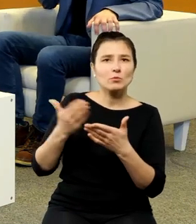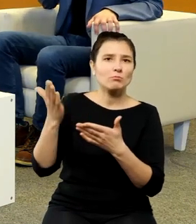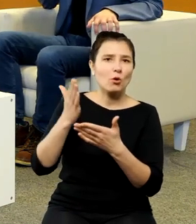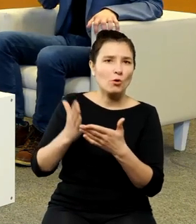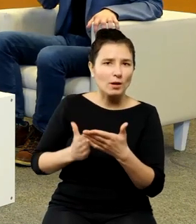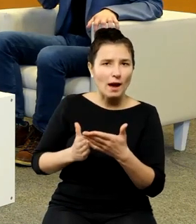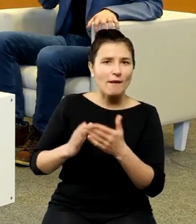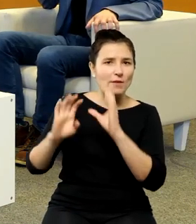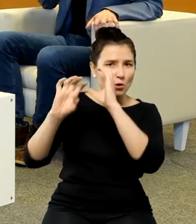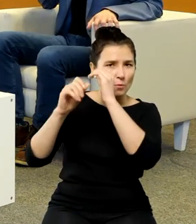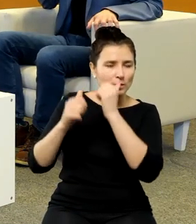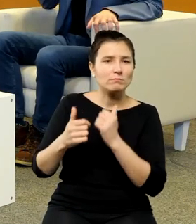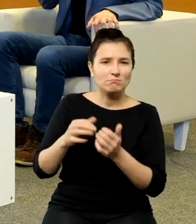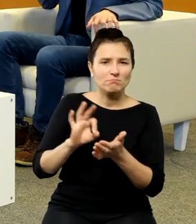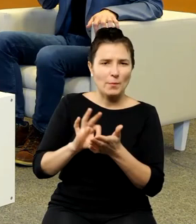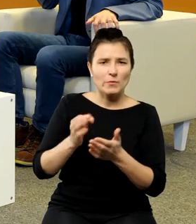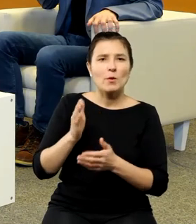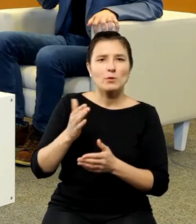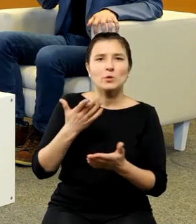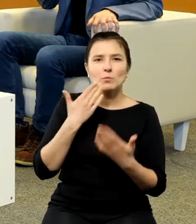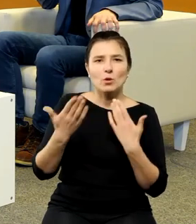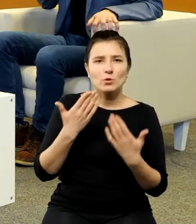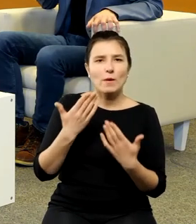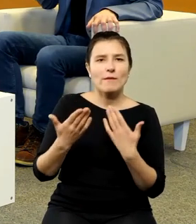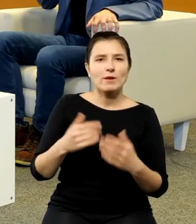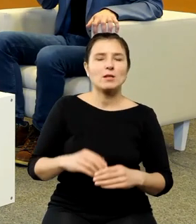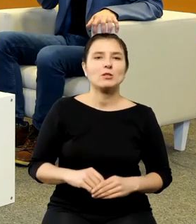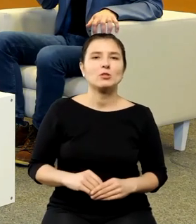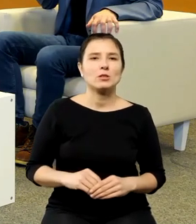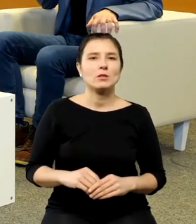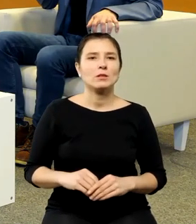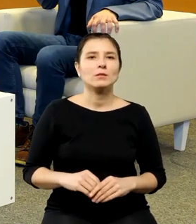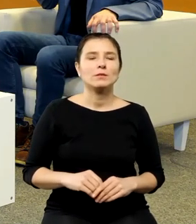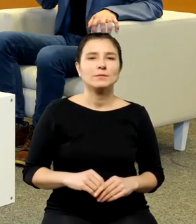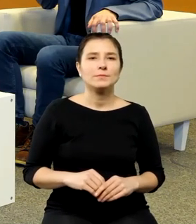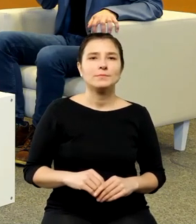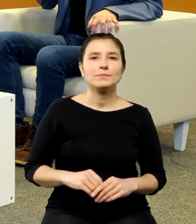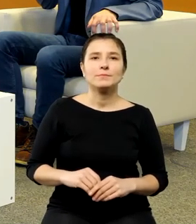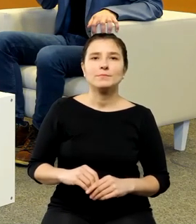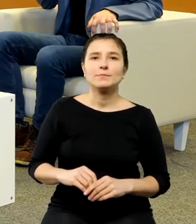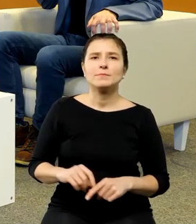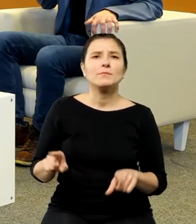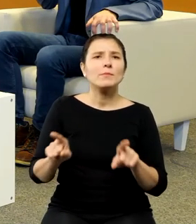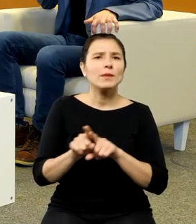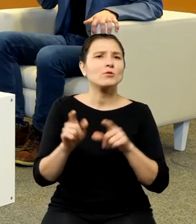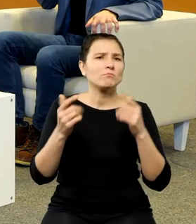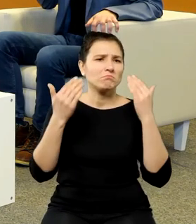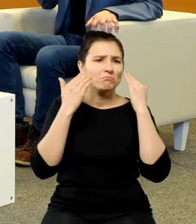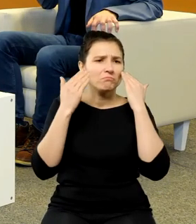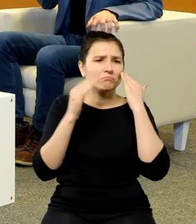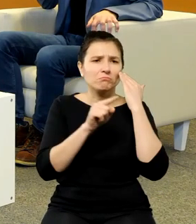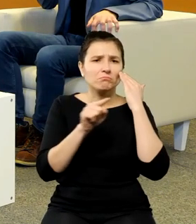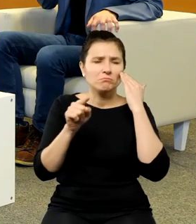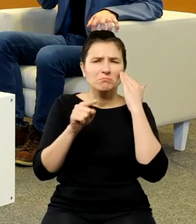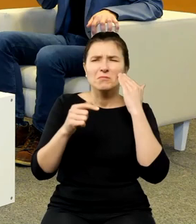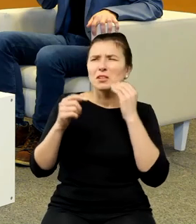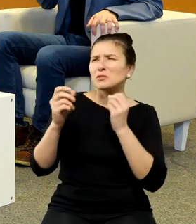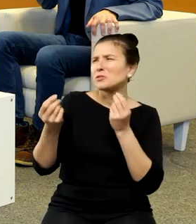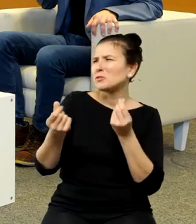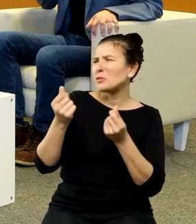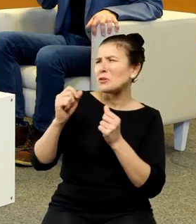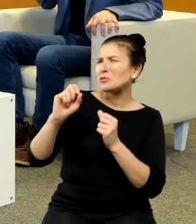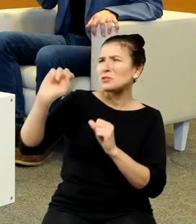kopernikańska, o której tutaj na pewno sobie jeszcze dzisiaj porozmawiamy. No i na tej świadomości, że było coś ze Słońcem